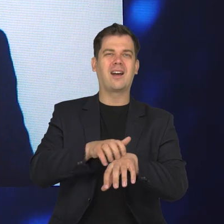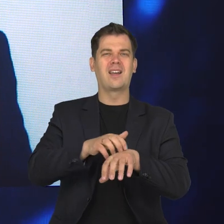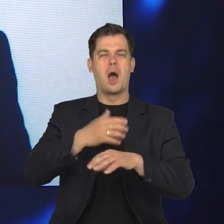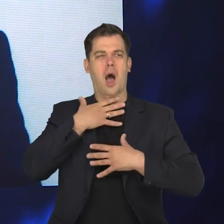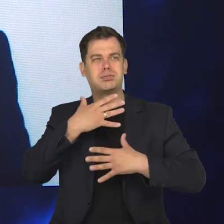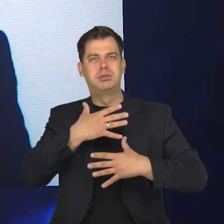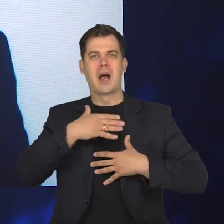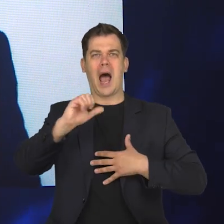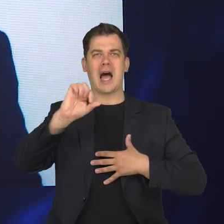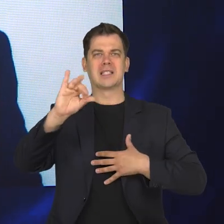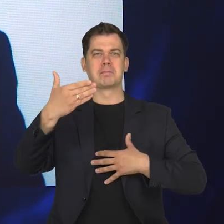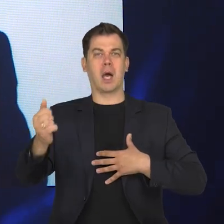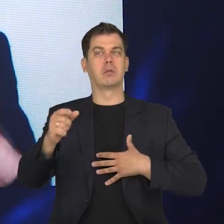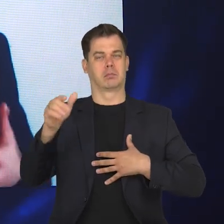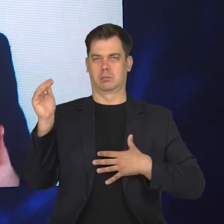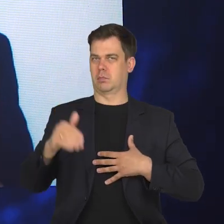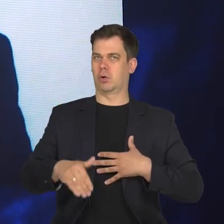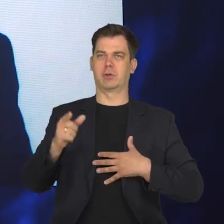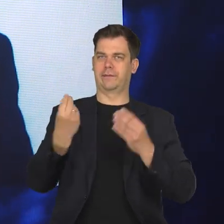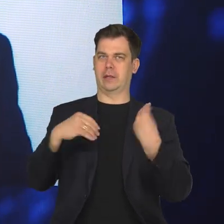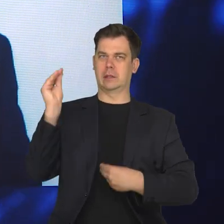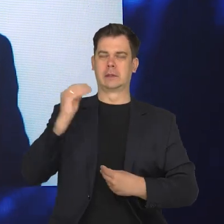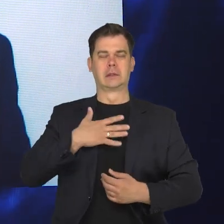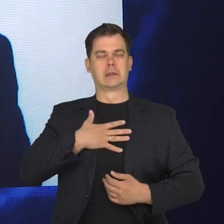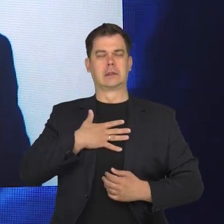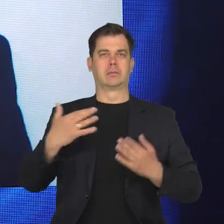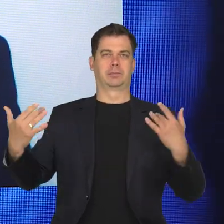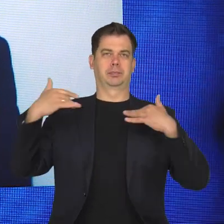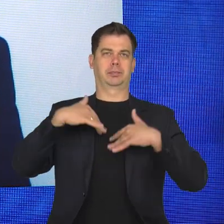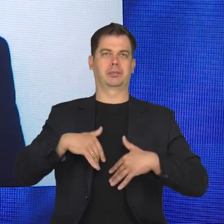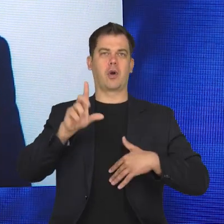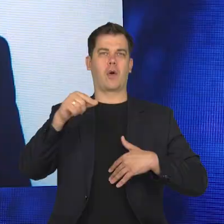alergie, astmy mogą stać się dodatkowymi ofiarami COVID-u.